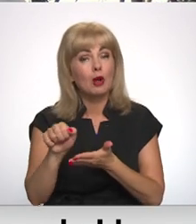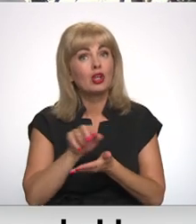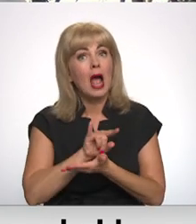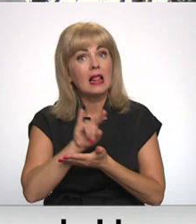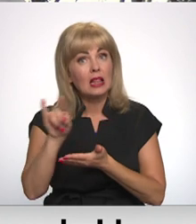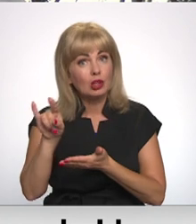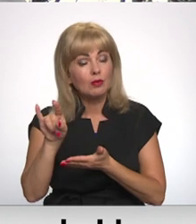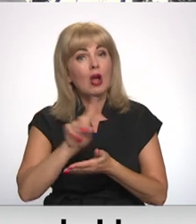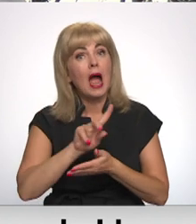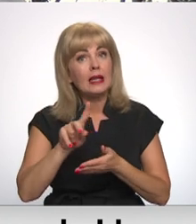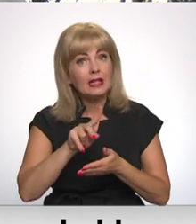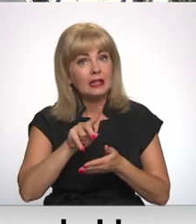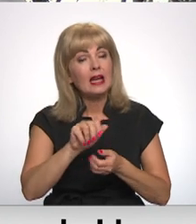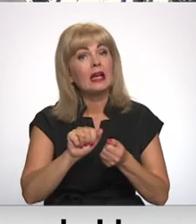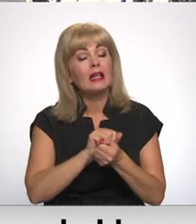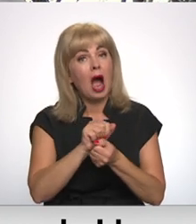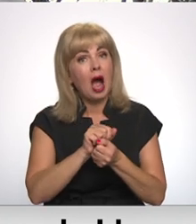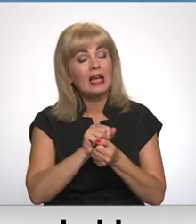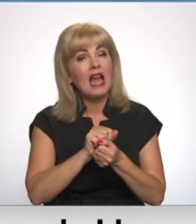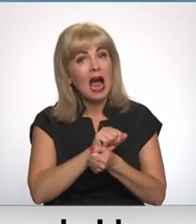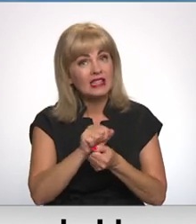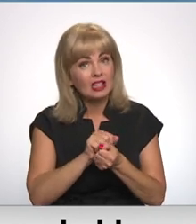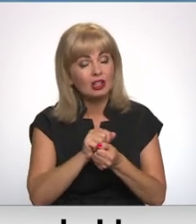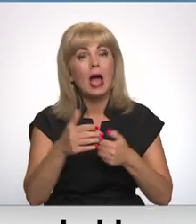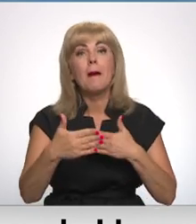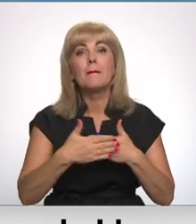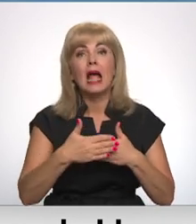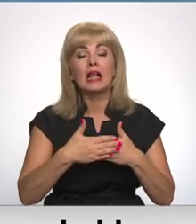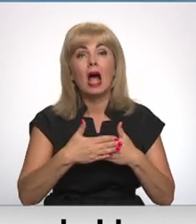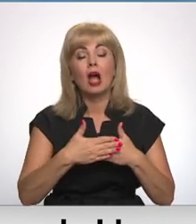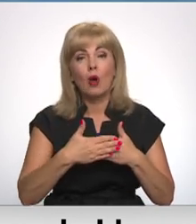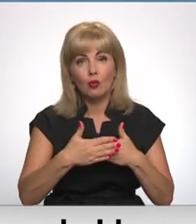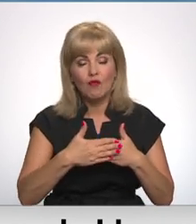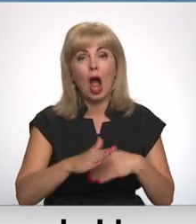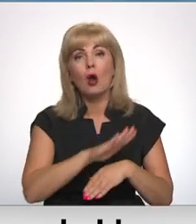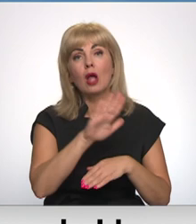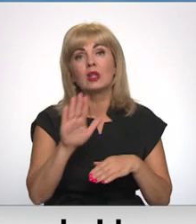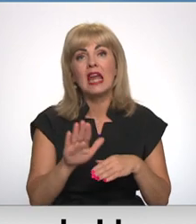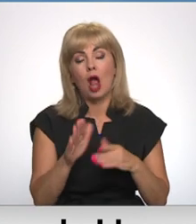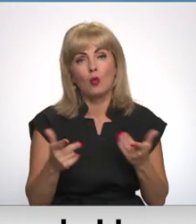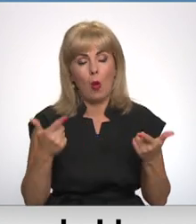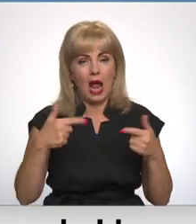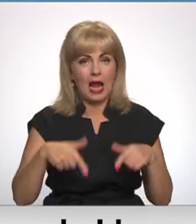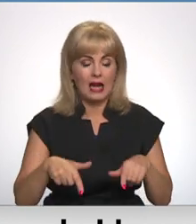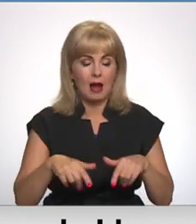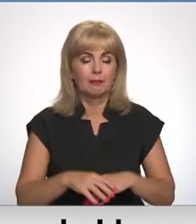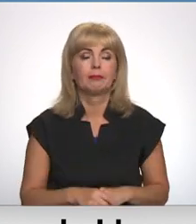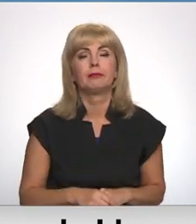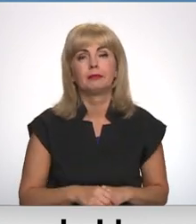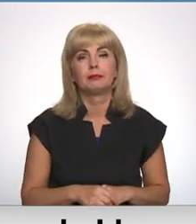tiešām jāsagriež metālu užņos, tikšot pieņemts tuvāko dienu laikā. Sandra Leitāni, Anders Pāns, Vīdzējams